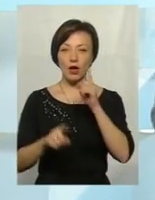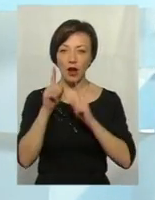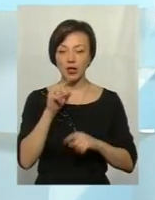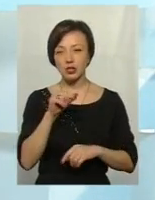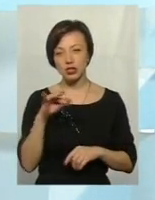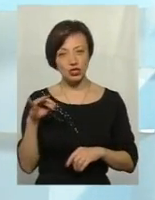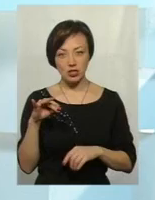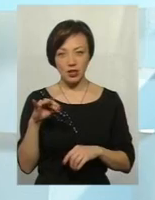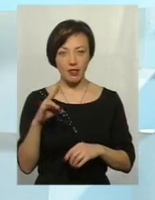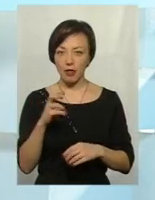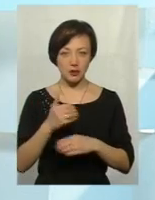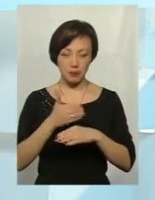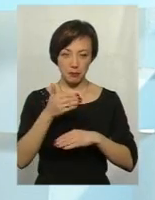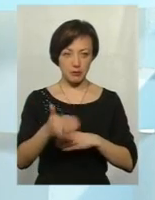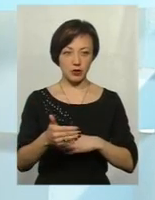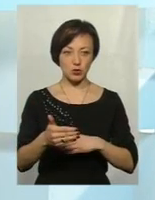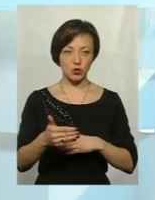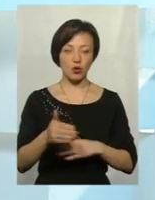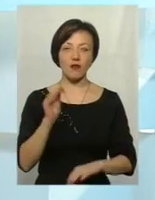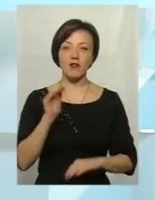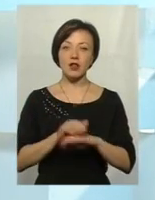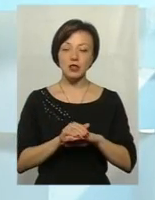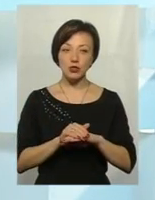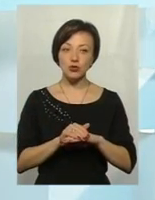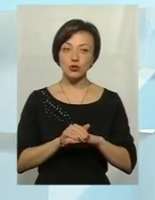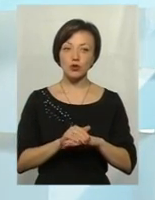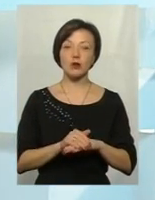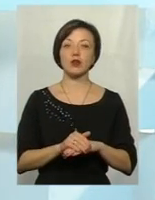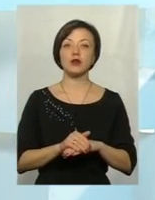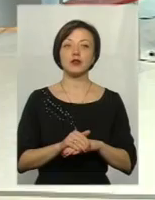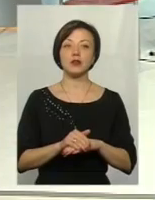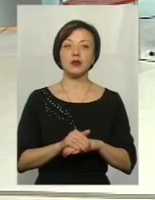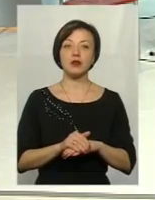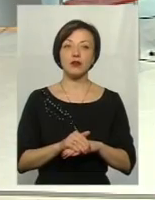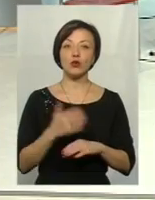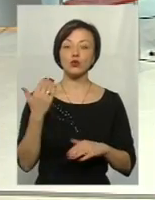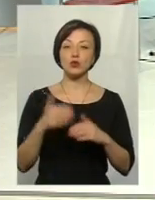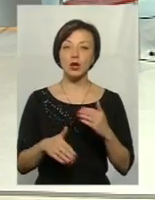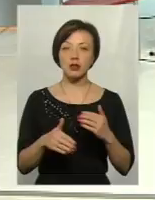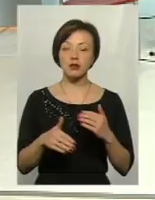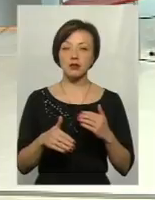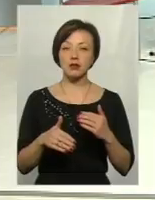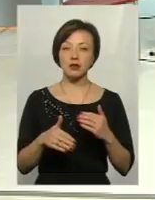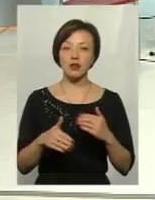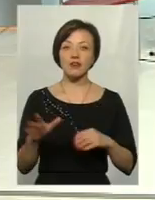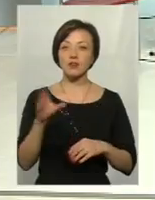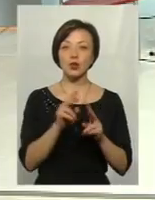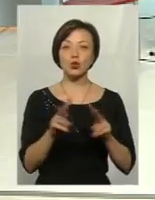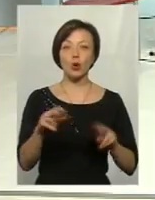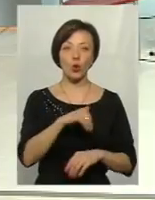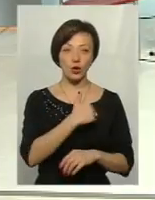чи воно не запізніли. Адже фактично вистріл відбувся тоді, коли всі, хто хотіли,